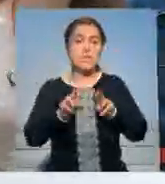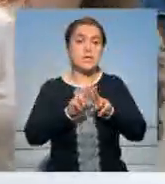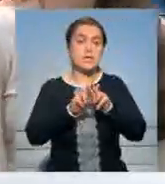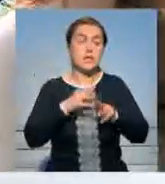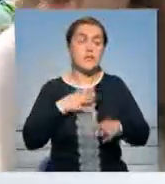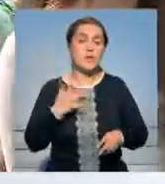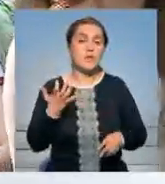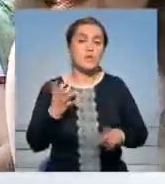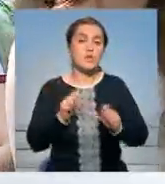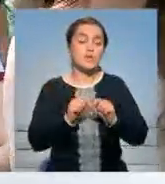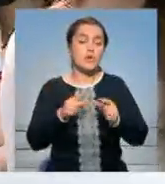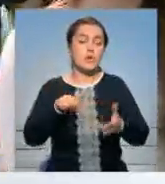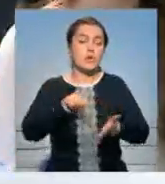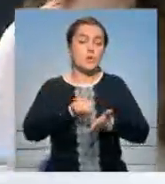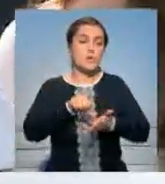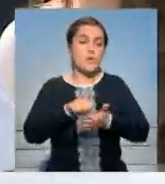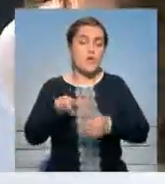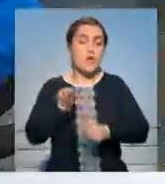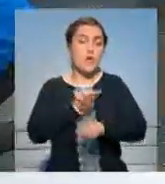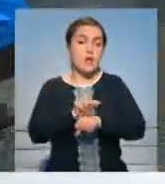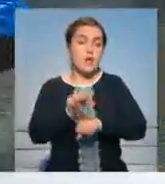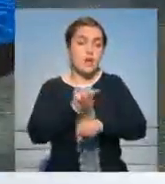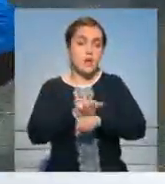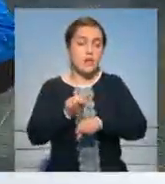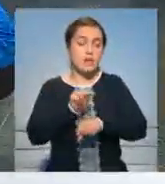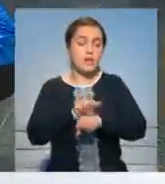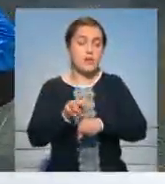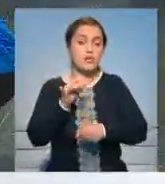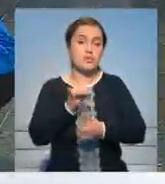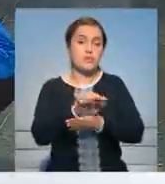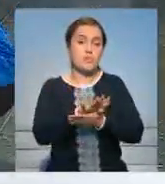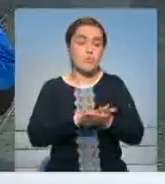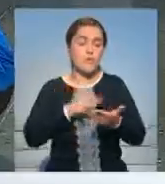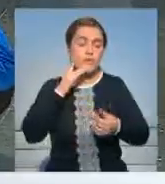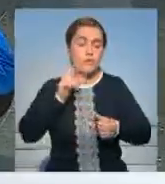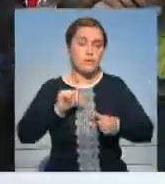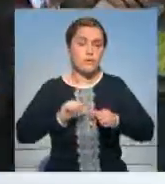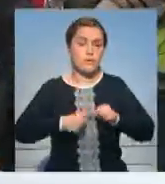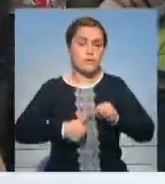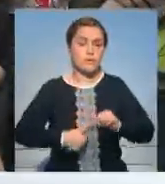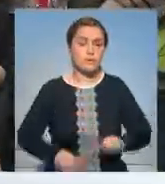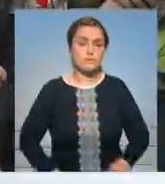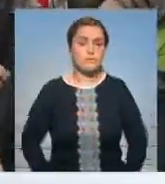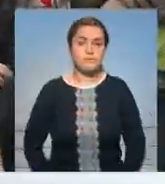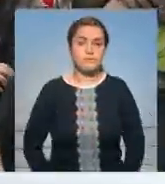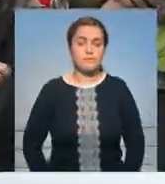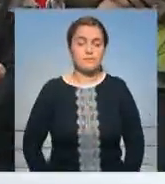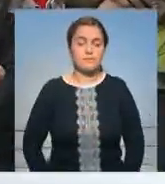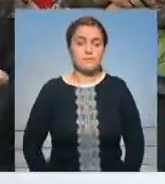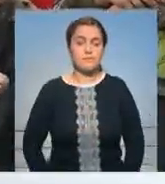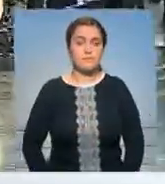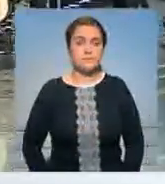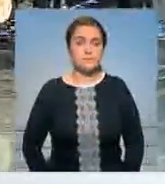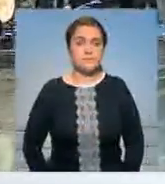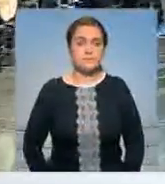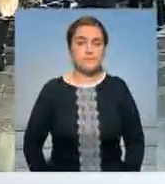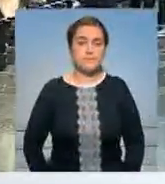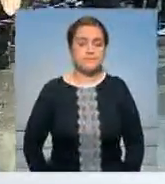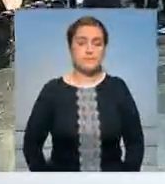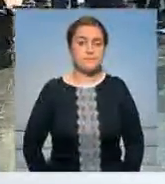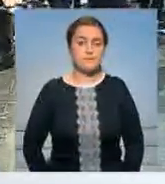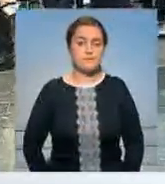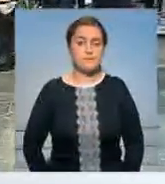школьников. Уроки безопасности сотрудники ДЧС и Акимата обещают проводить регулярно. Гульнара Хасан, Ержан Ханапияула, Хабар-24,